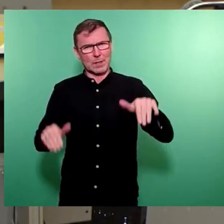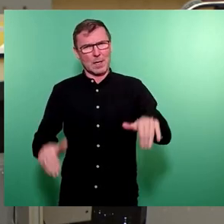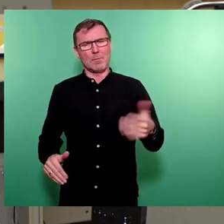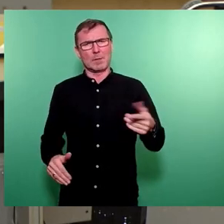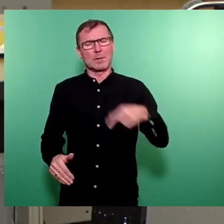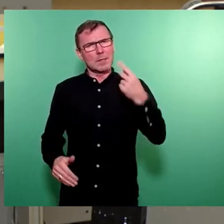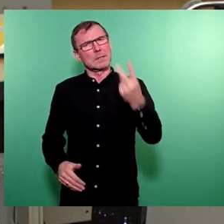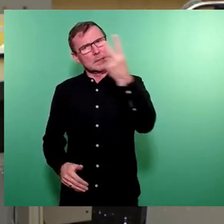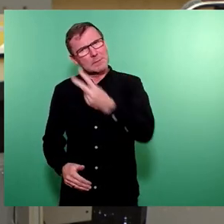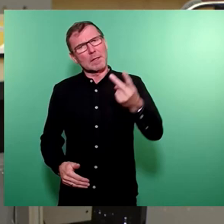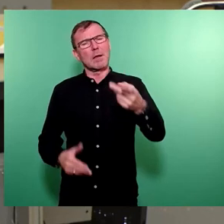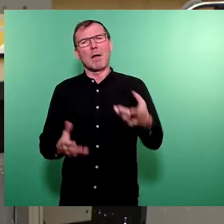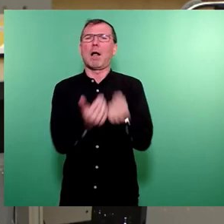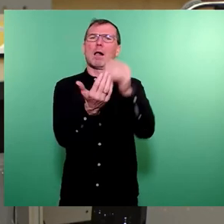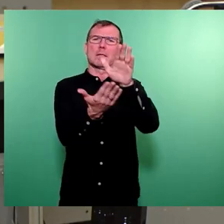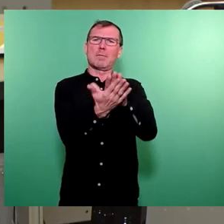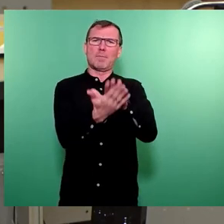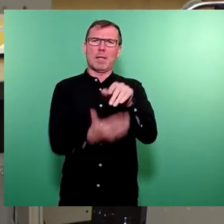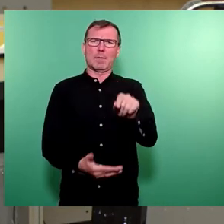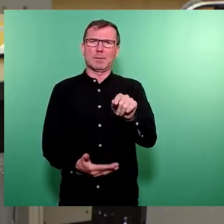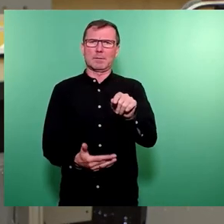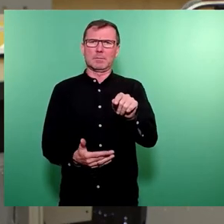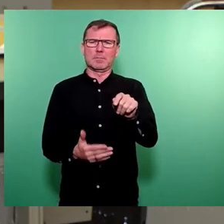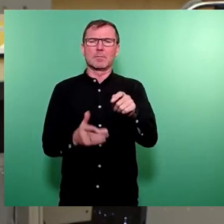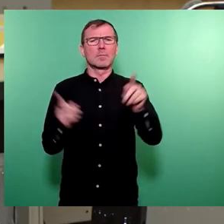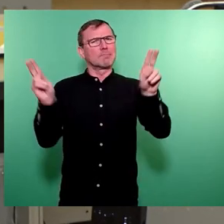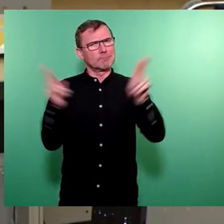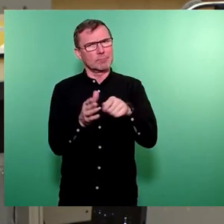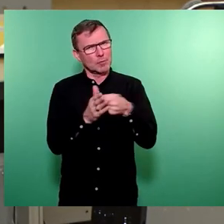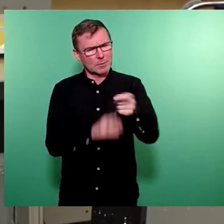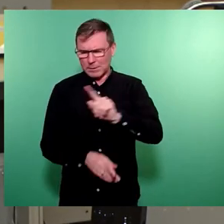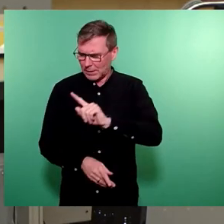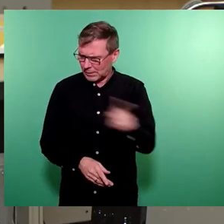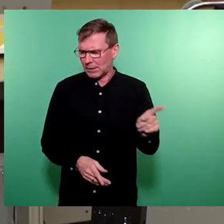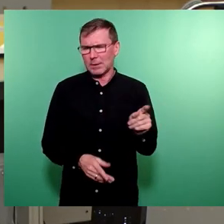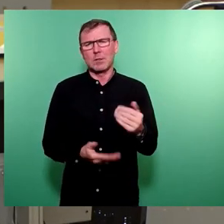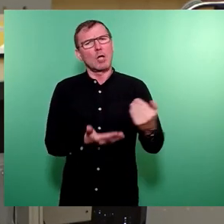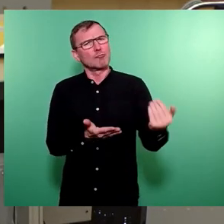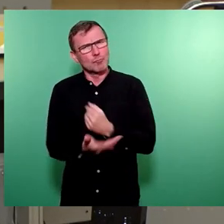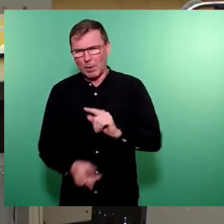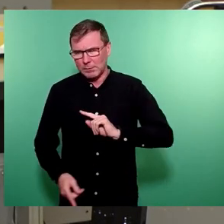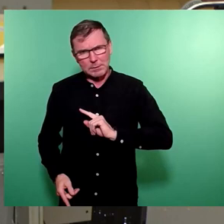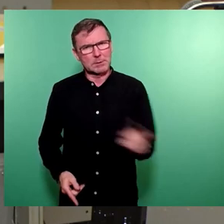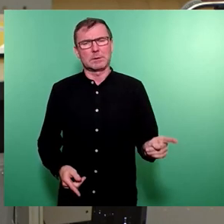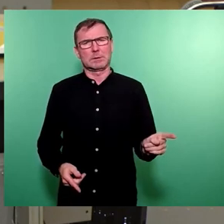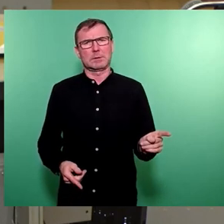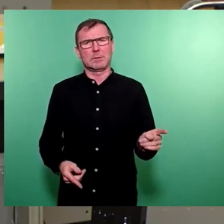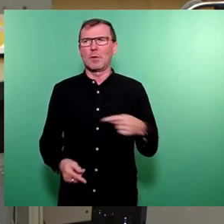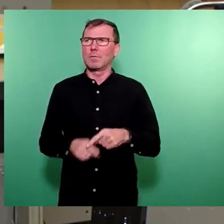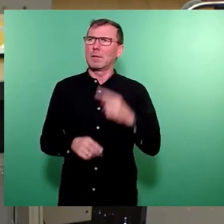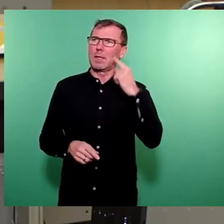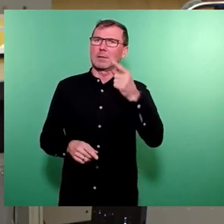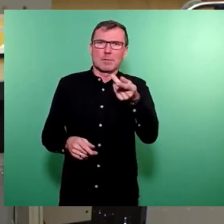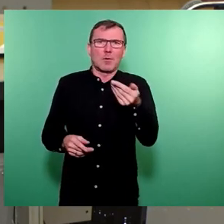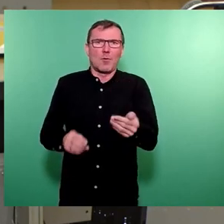nächsten zwei Jahre erhalten werden. Sie werden nicht gekürzt, sie werden nicht eingespart und wir denken auch daran, dass Tarife steigen